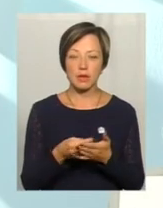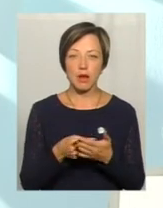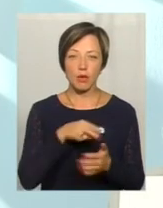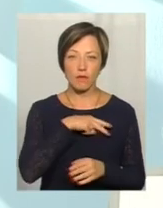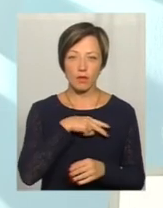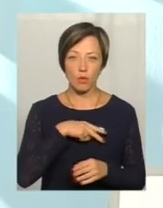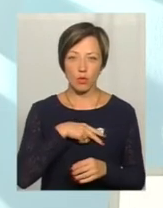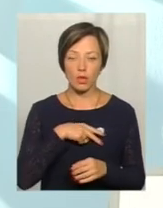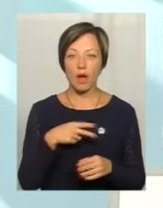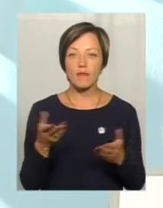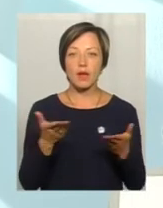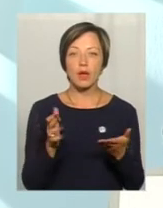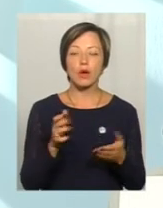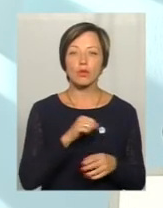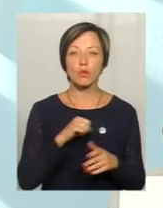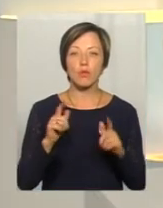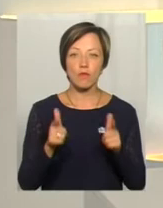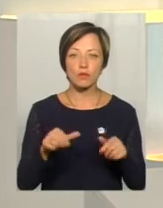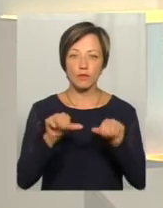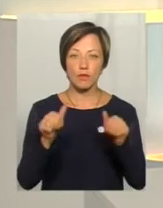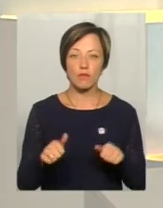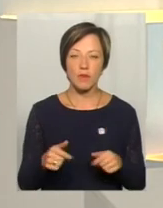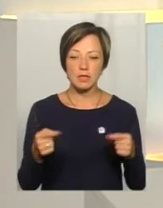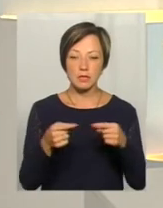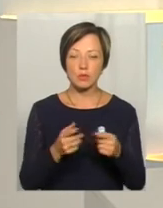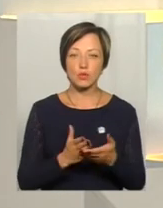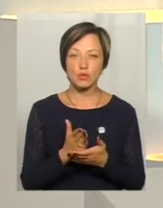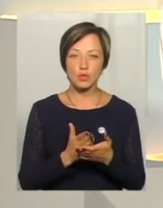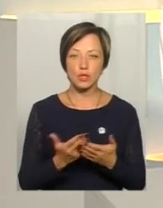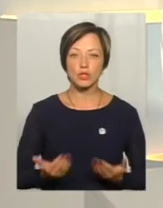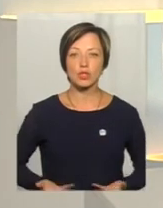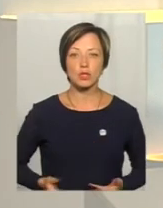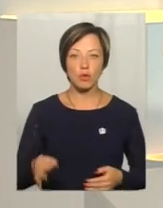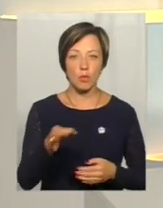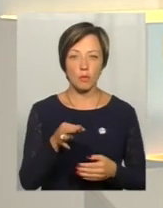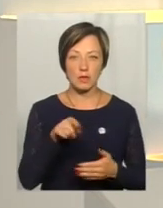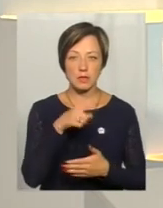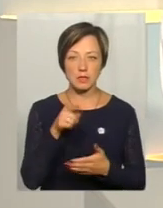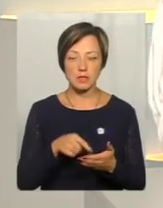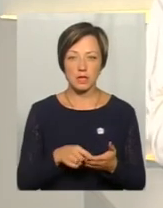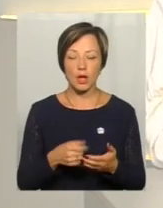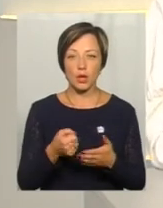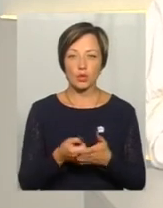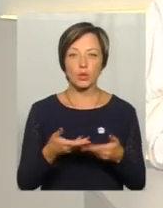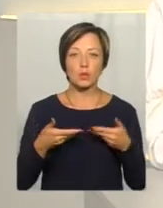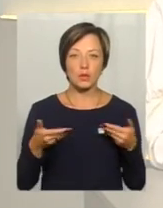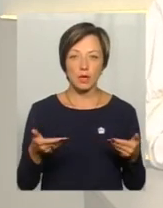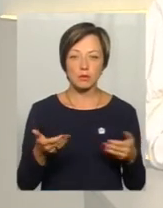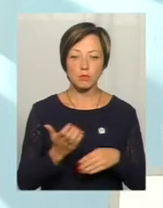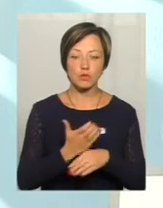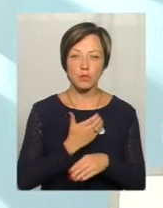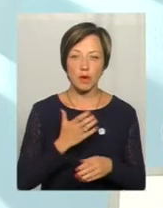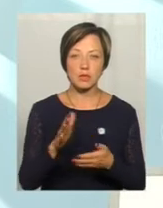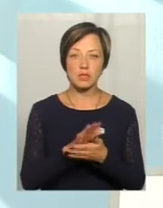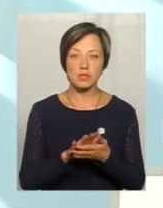винагороди. А от в яких добровольчих формуваннях служили саме жителі Хмельниччини? До нас поступають